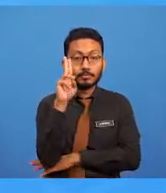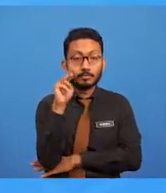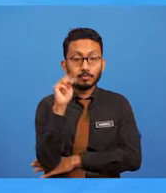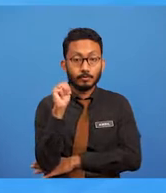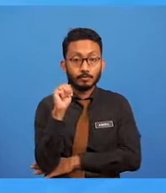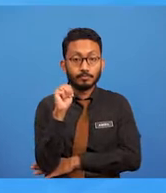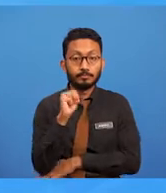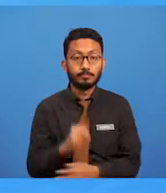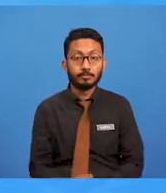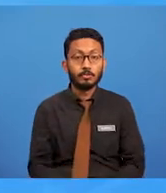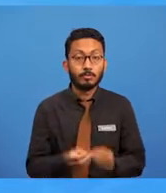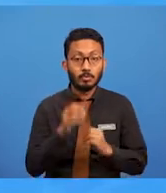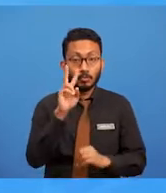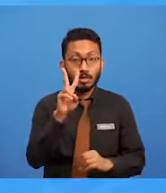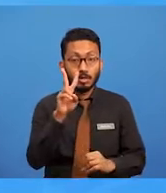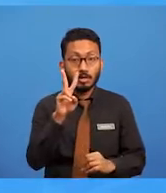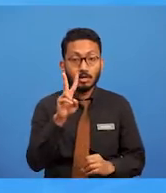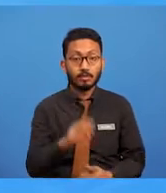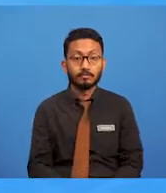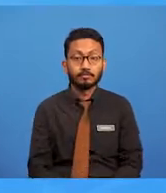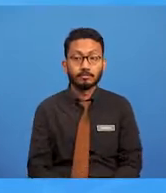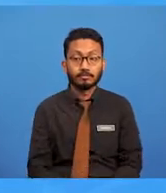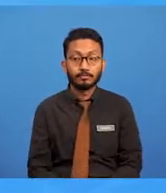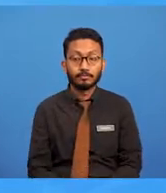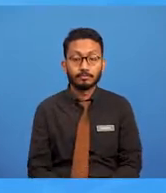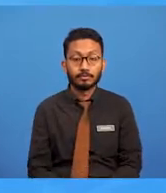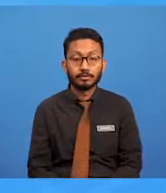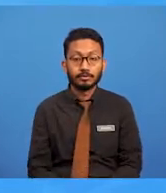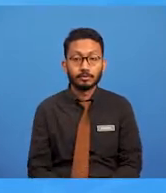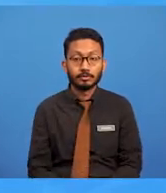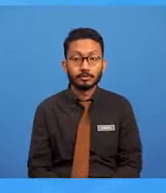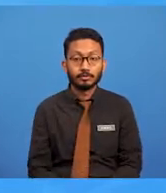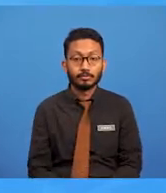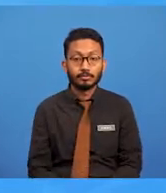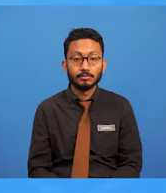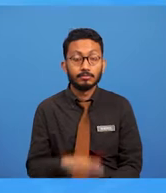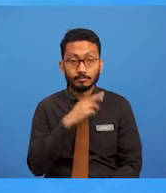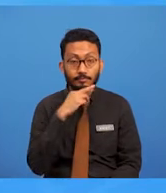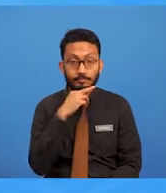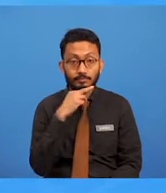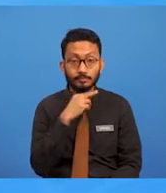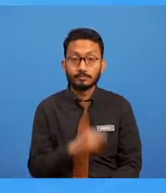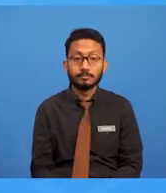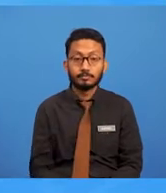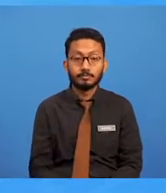yang kedua, sasaran pengguna jenis remaja.